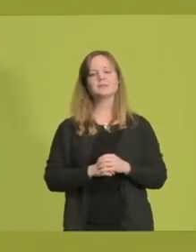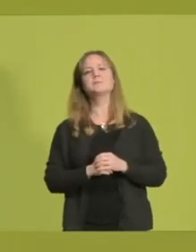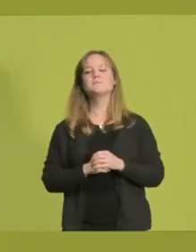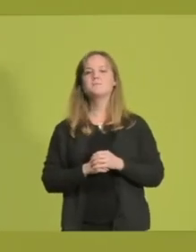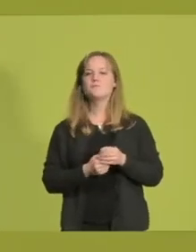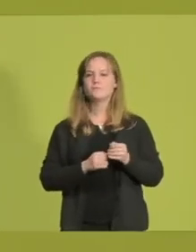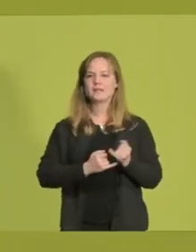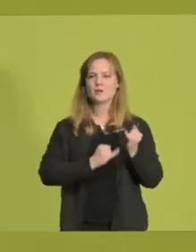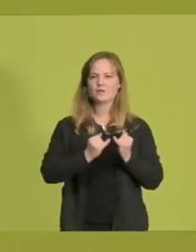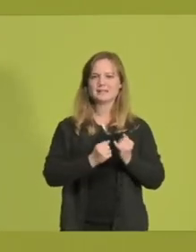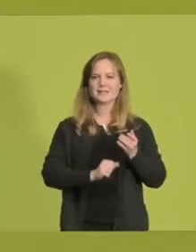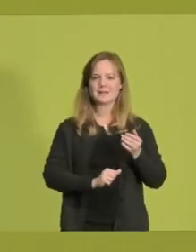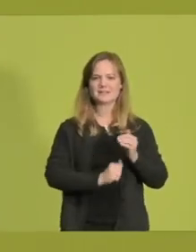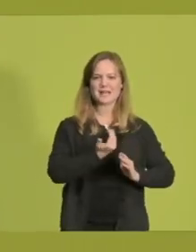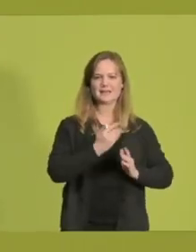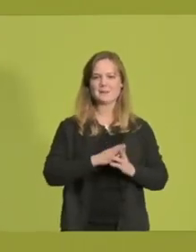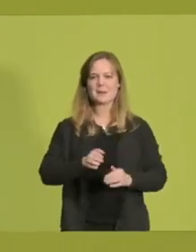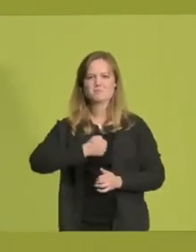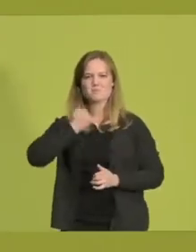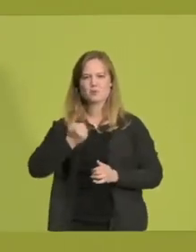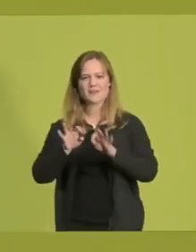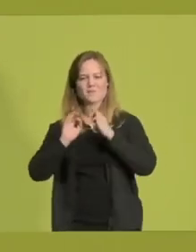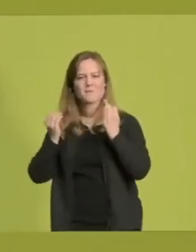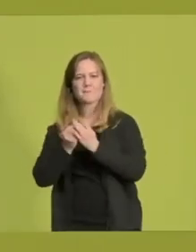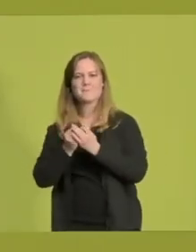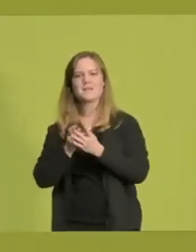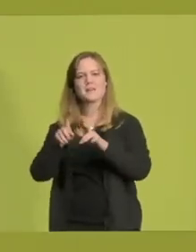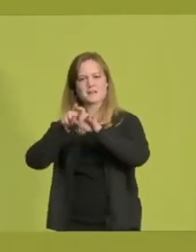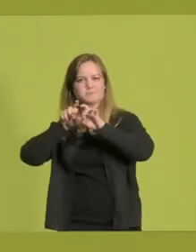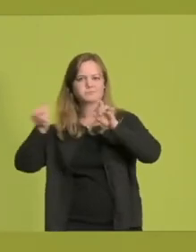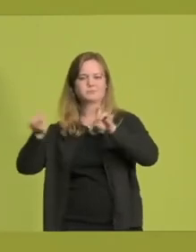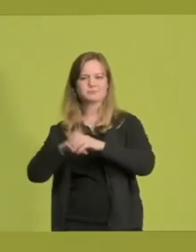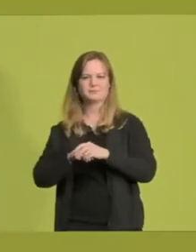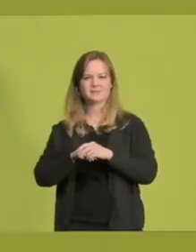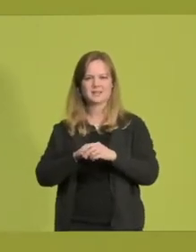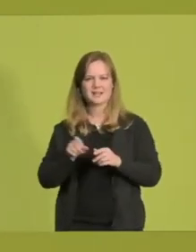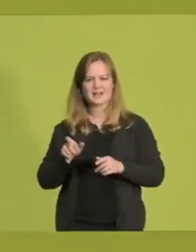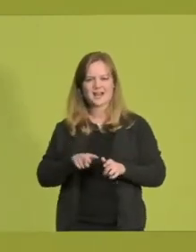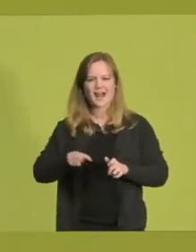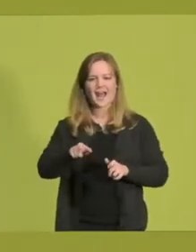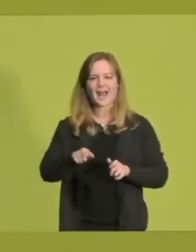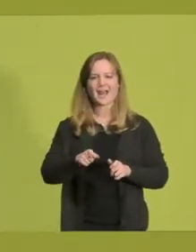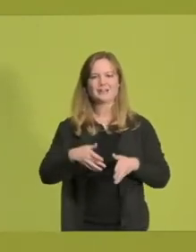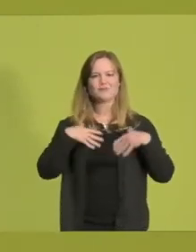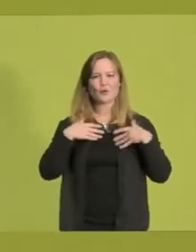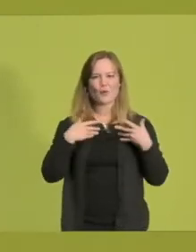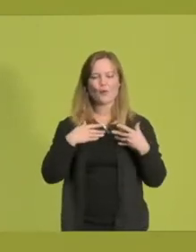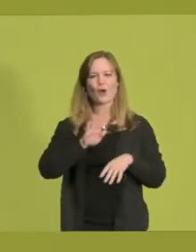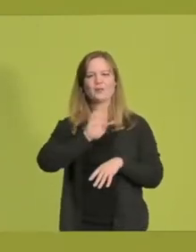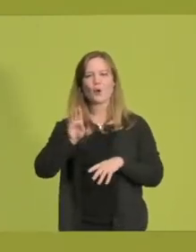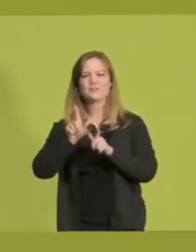Innovative Start-ups, mutige Familienunternehmen. Rheinische Frohnatur und ostwestfälische Kühle.